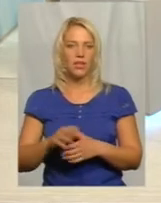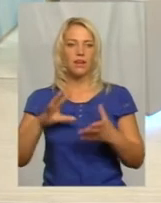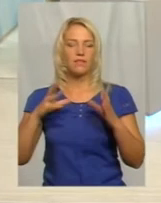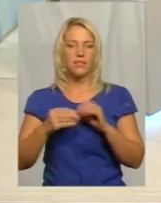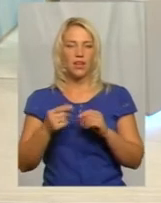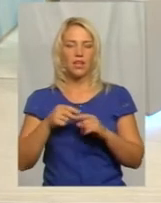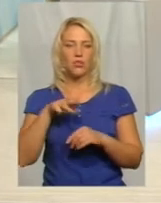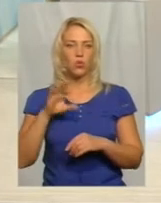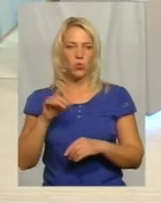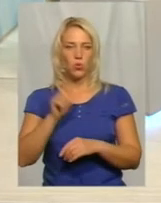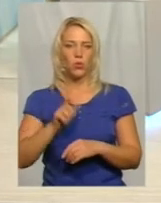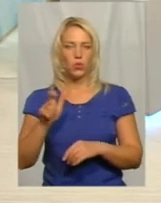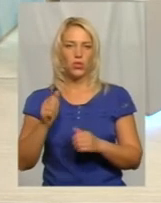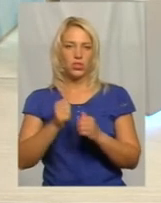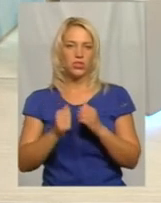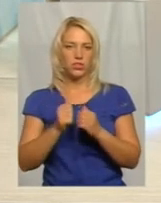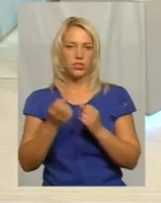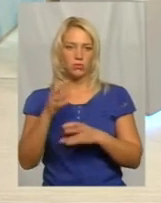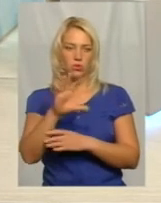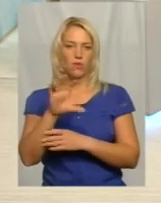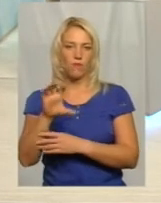найчастіше фотографується.